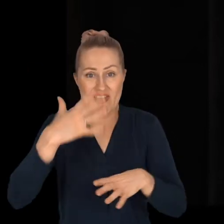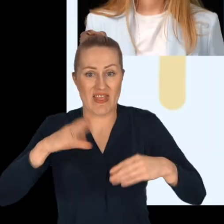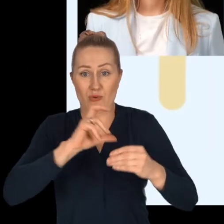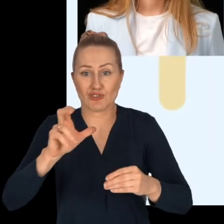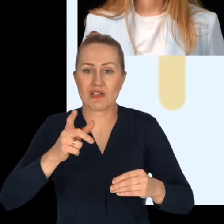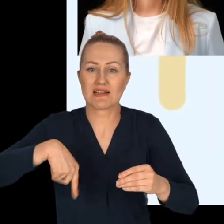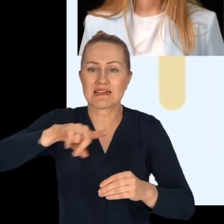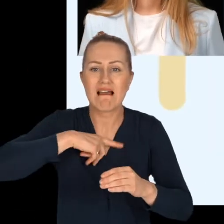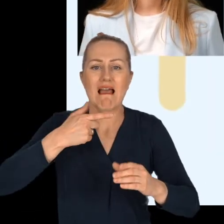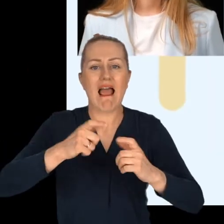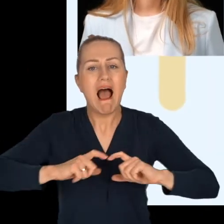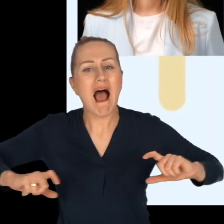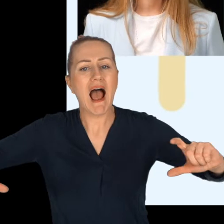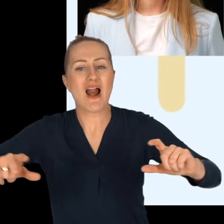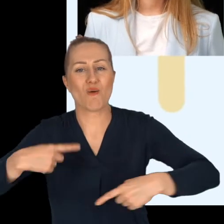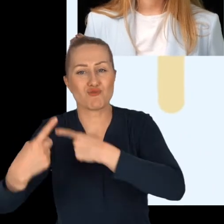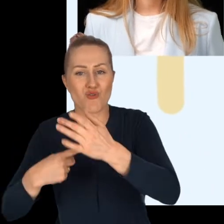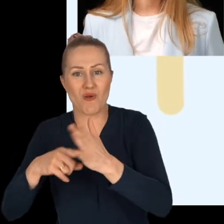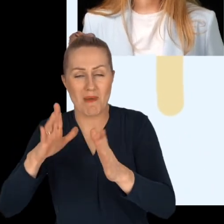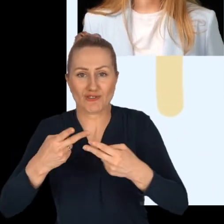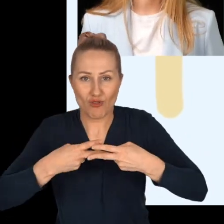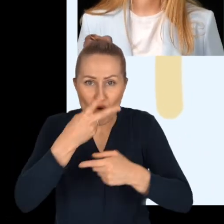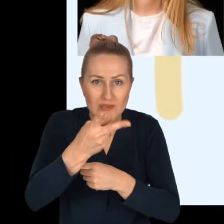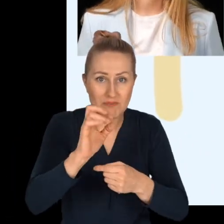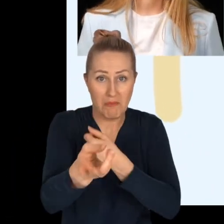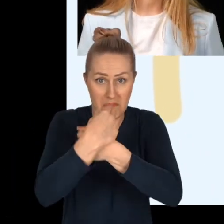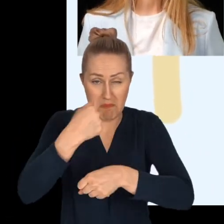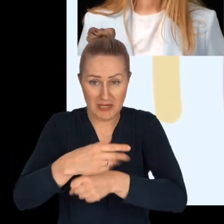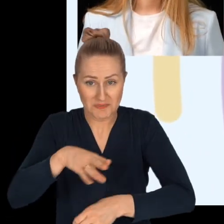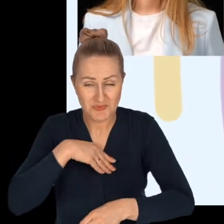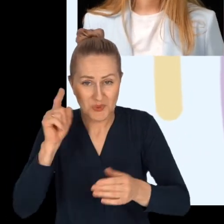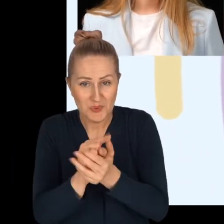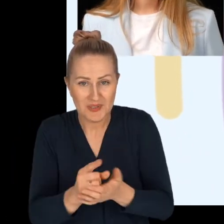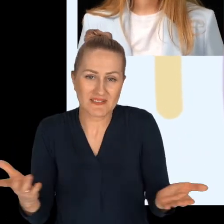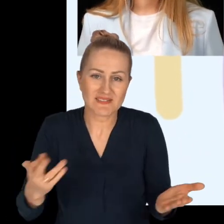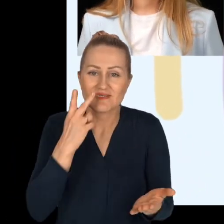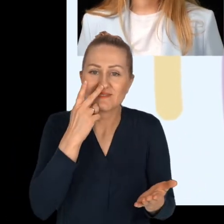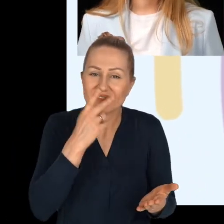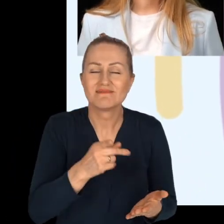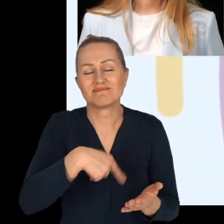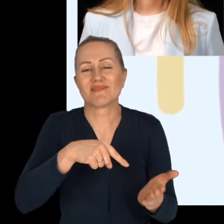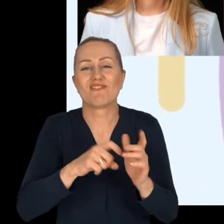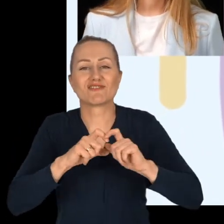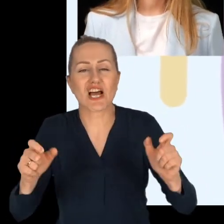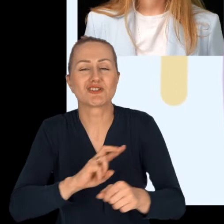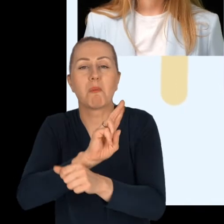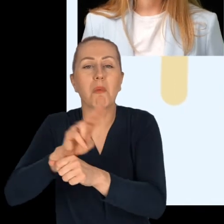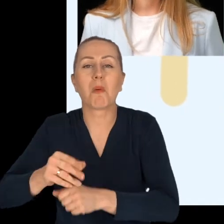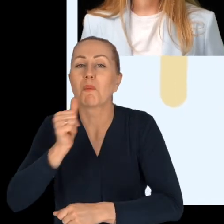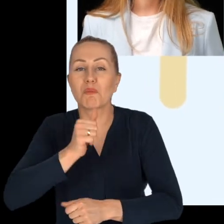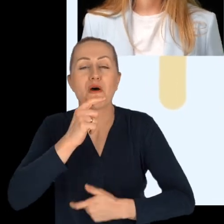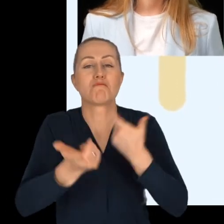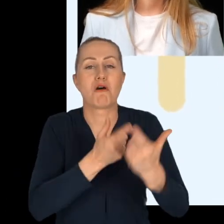produkcyjne będą dostępne, czy będzie możliwość, aby Marcin pracował z nami. I właśnie podczas procesu rekrutacyjnego